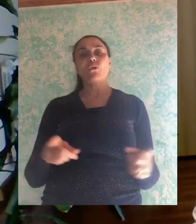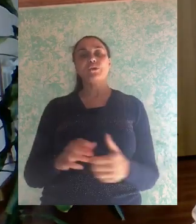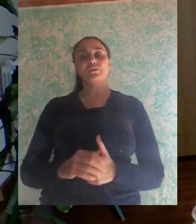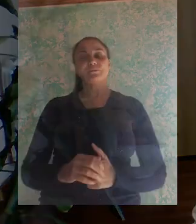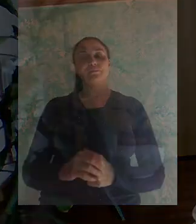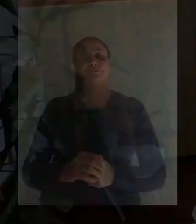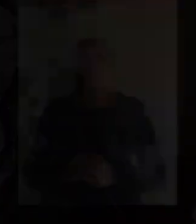grazie a tutti